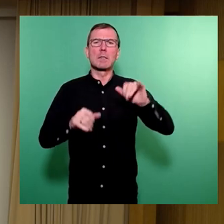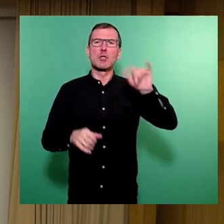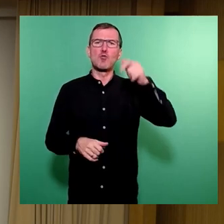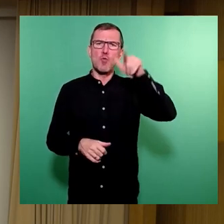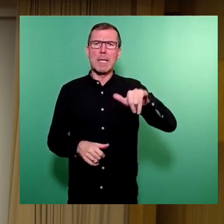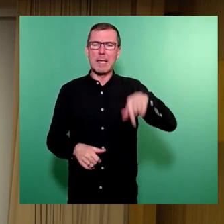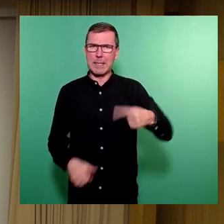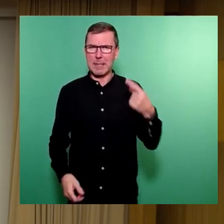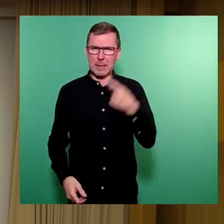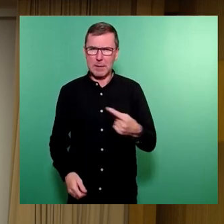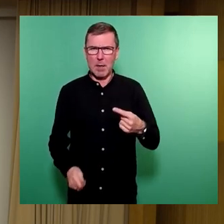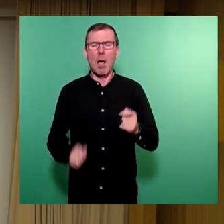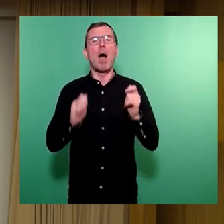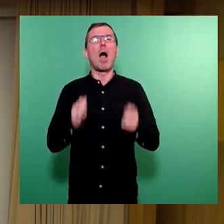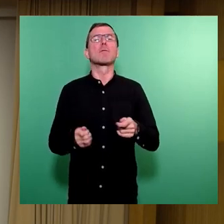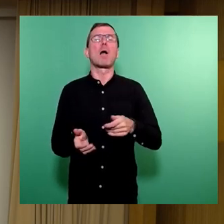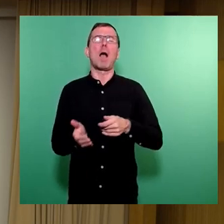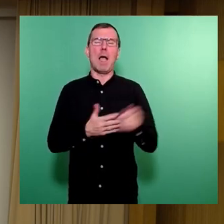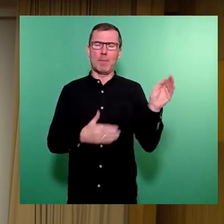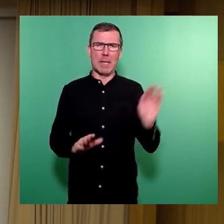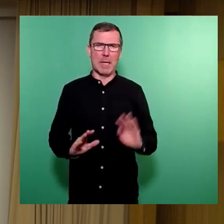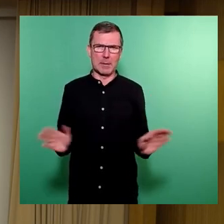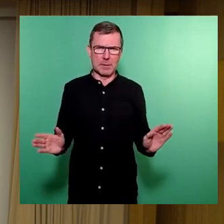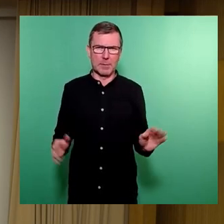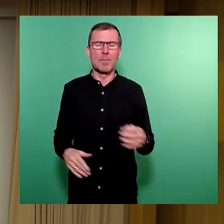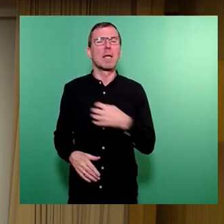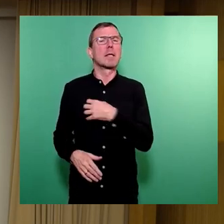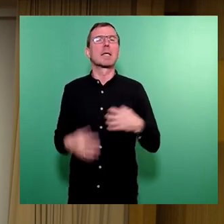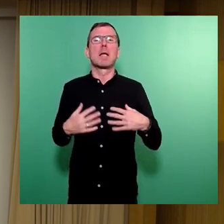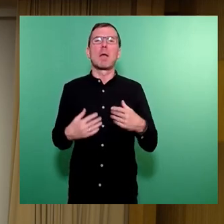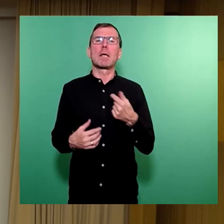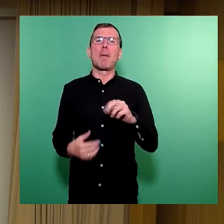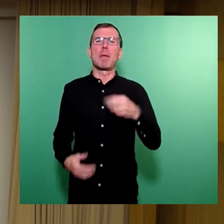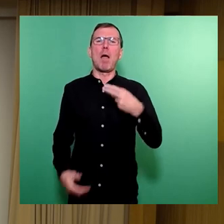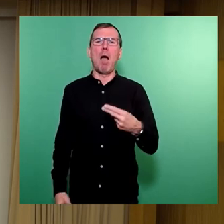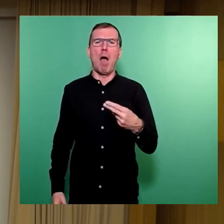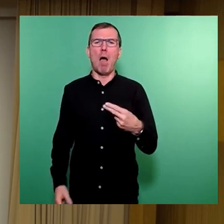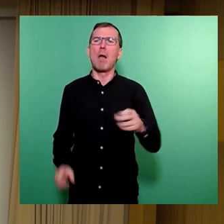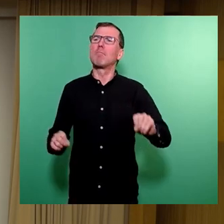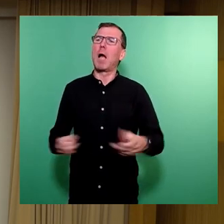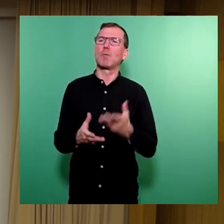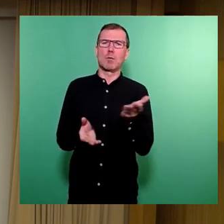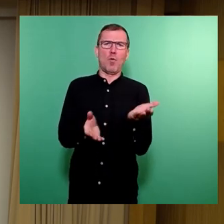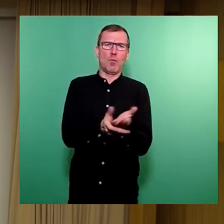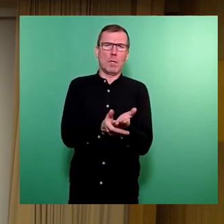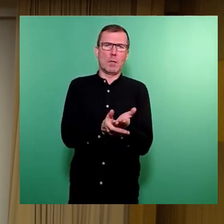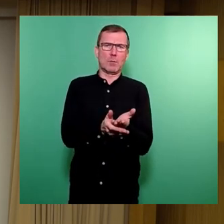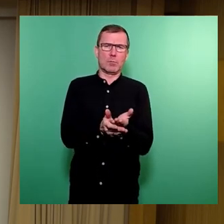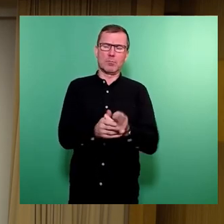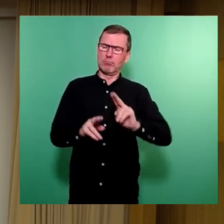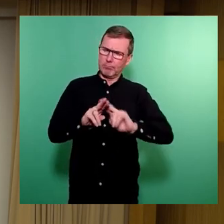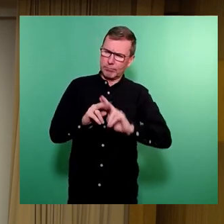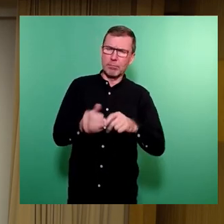ist dieser Antrag abgelehnt worden. Die Dresdner Beta GmbH hat danach mit aktualisierten Unterlagen und einer überarbeitenden